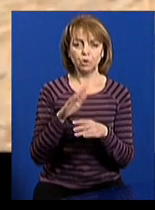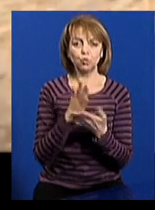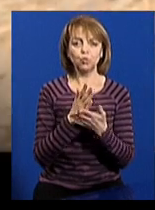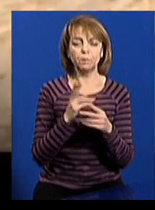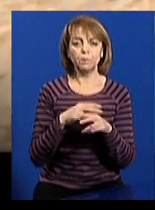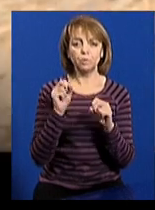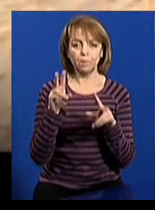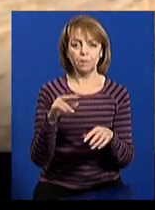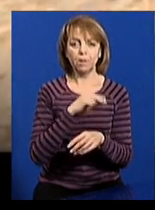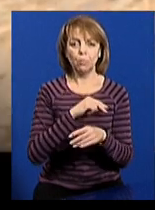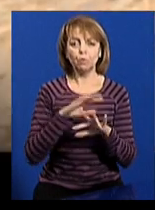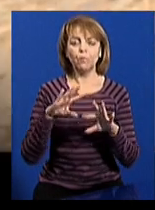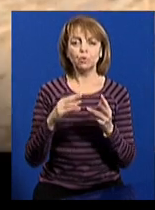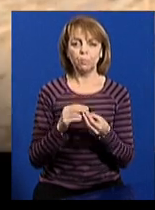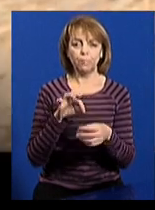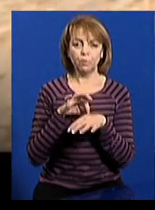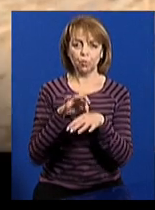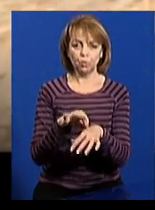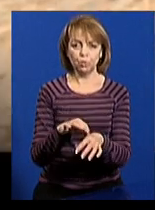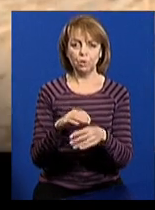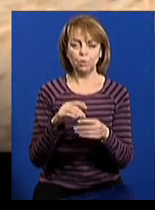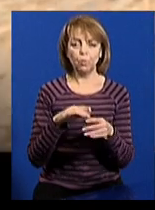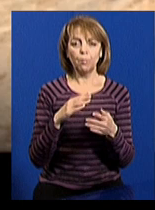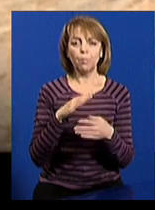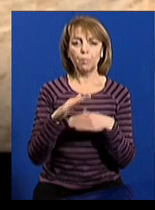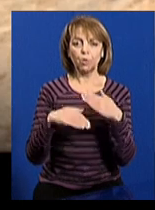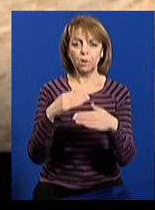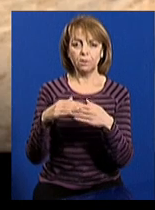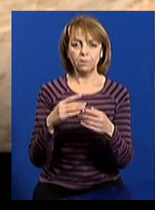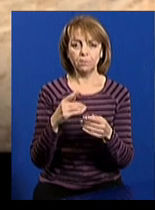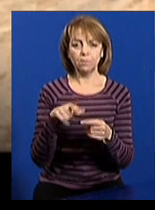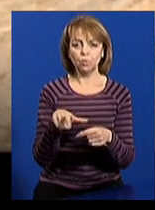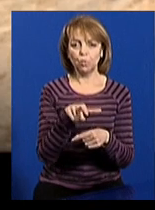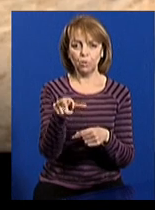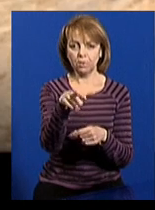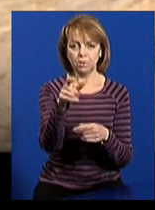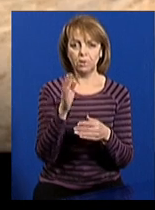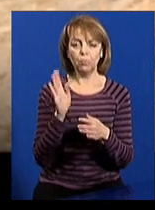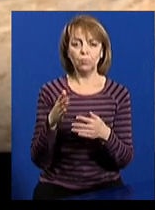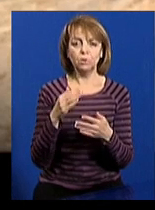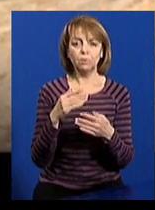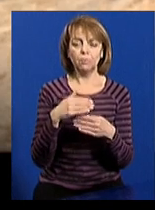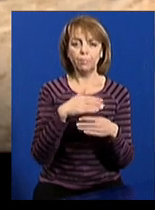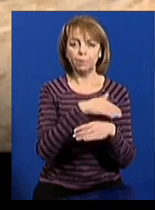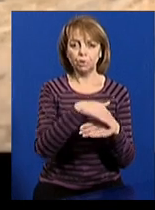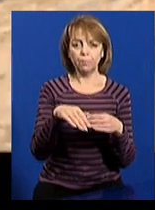Роботи, в основному, ведуться щодо прокладення рокадних доріг, де будуть присуватися